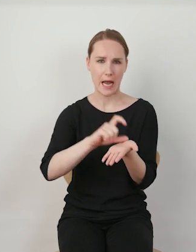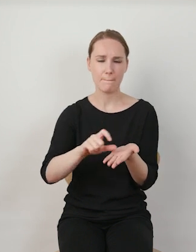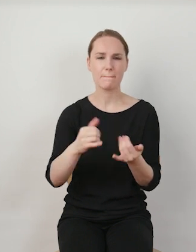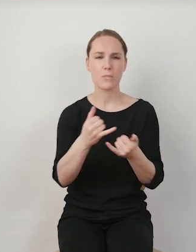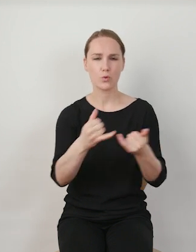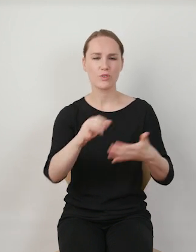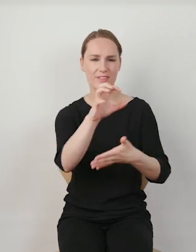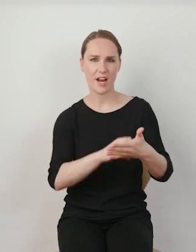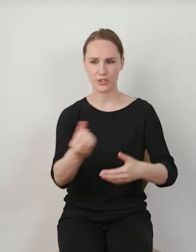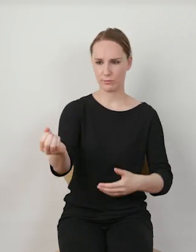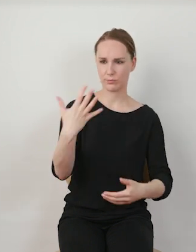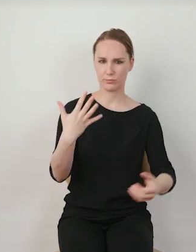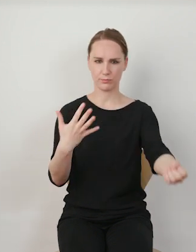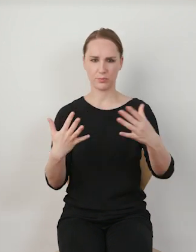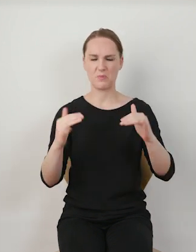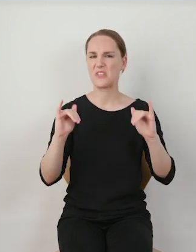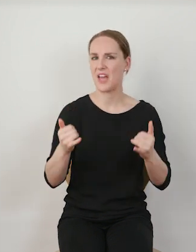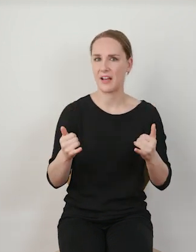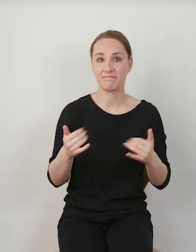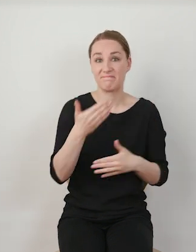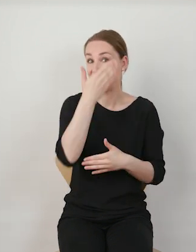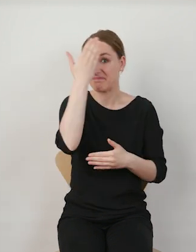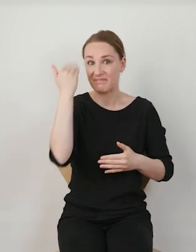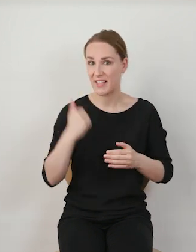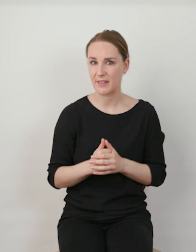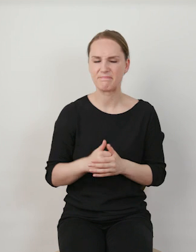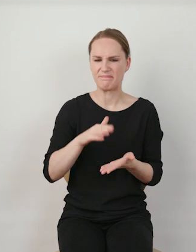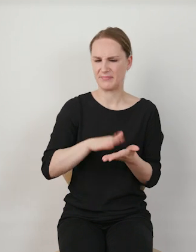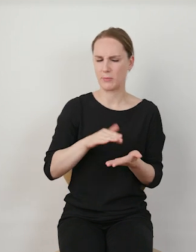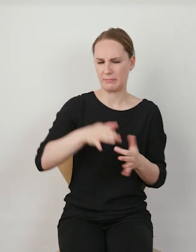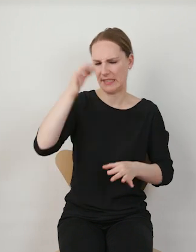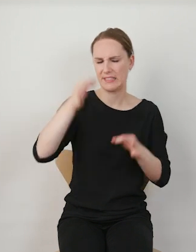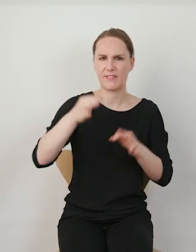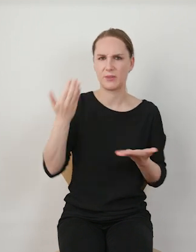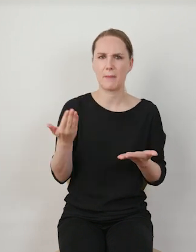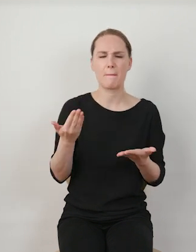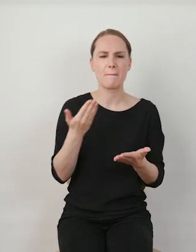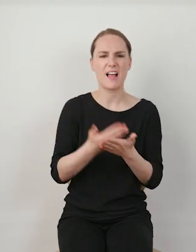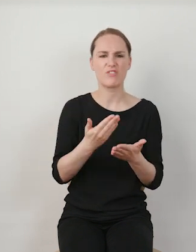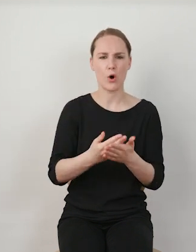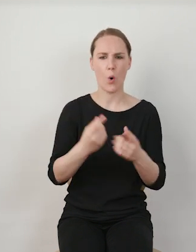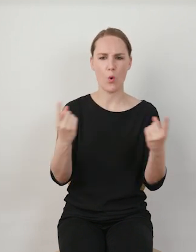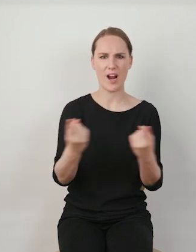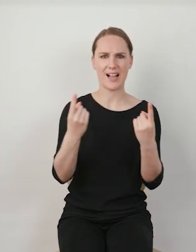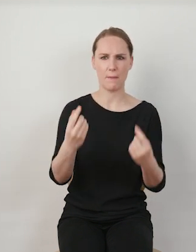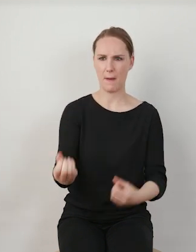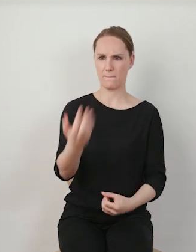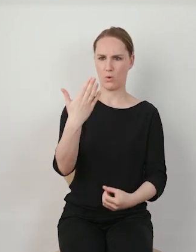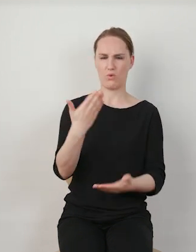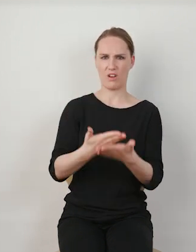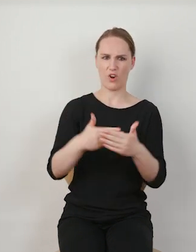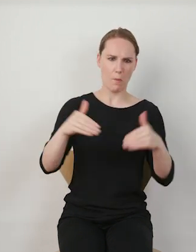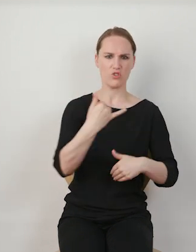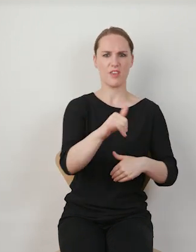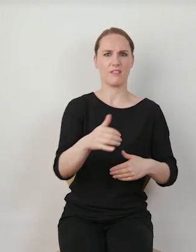wyświetlane są treści, które widzimy. Mogliśmy się zastanawiać, dlaczego widzimy taką reklamę, a nie inną. Mogliśmy